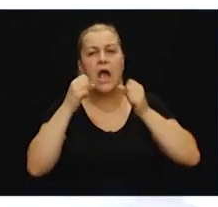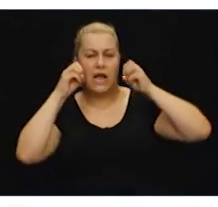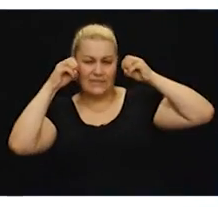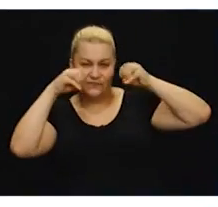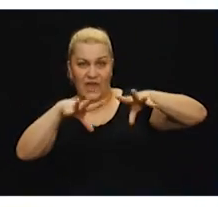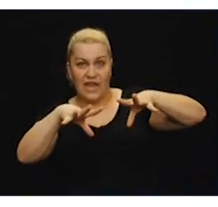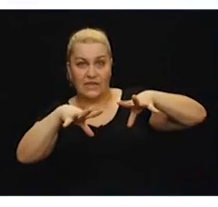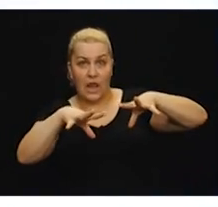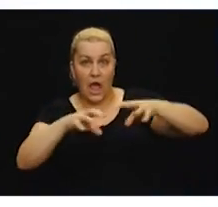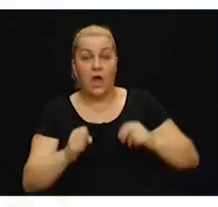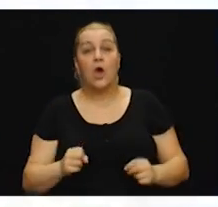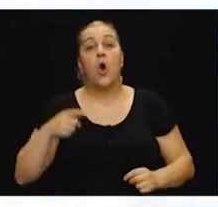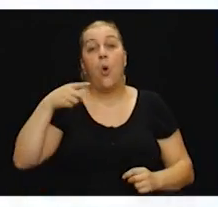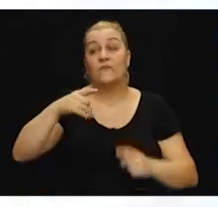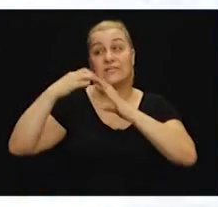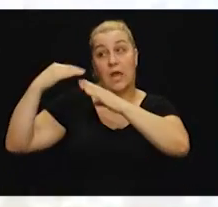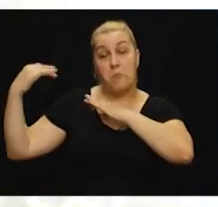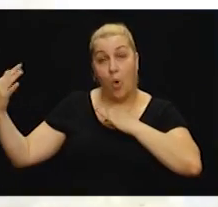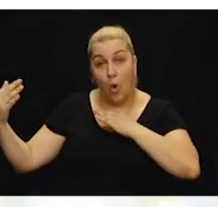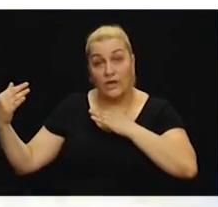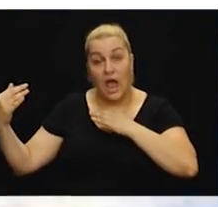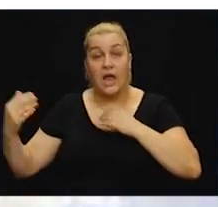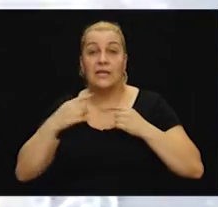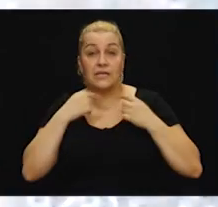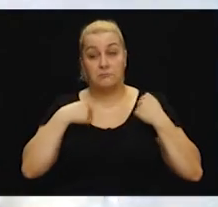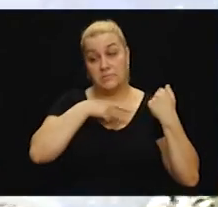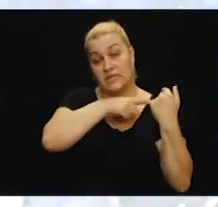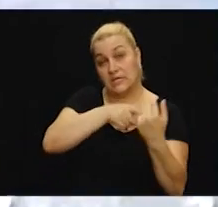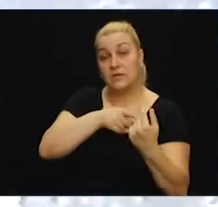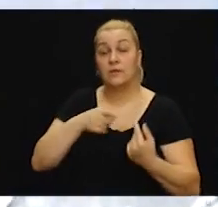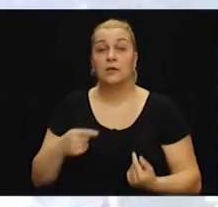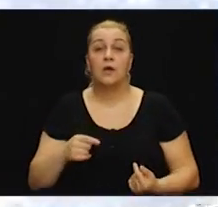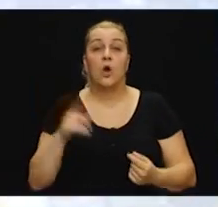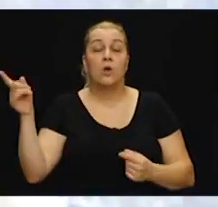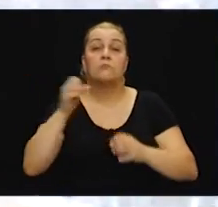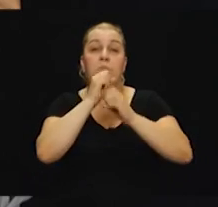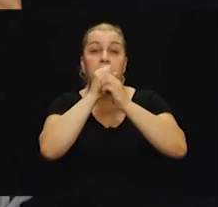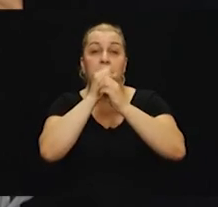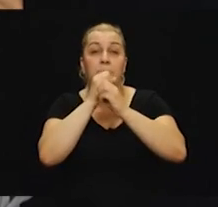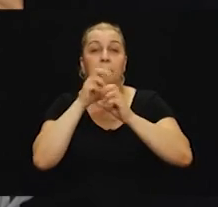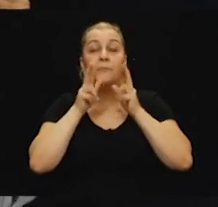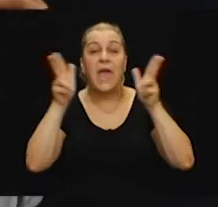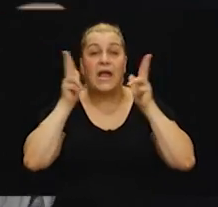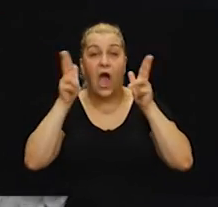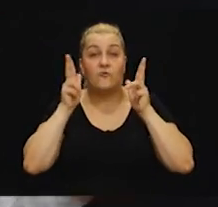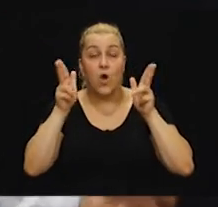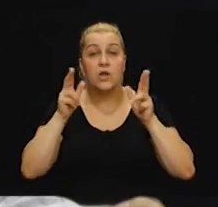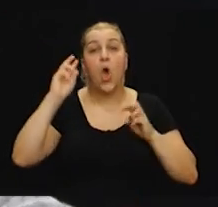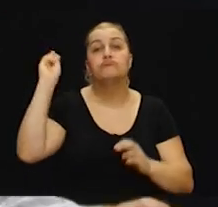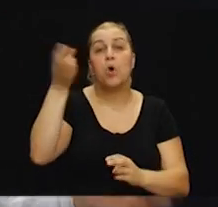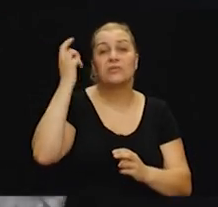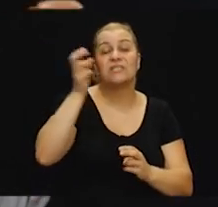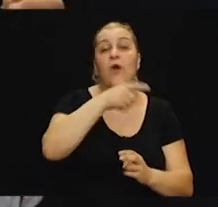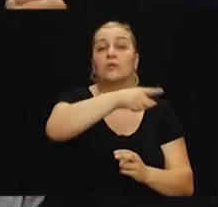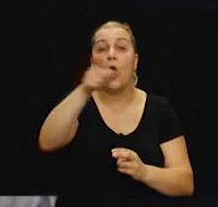i oni smora, a i mi. Jelić je megafonom opoziva na